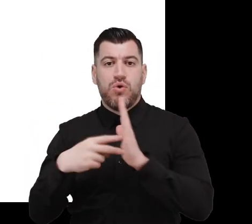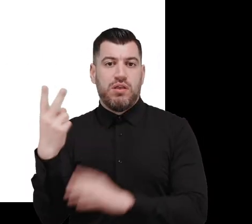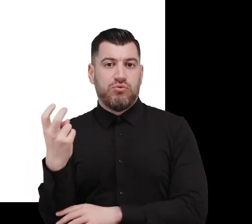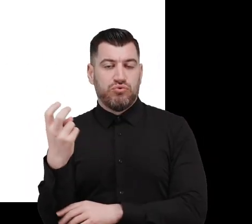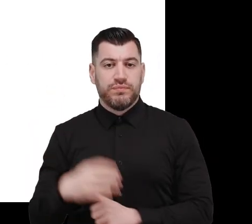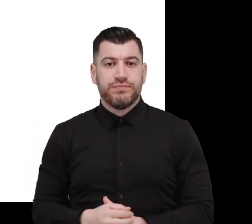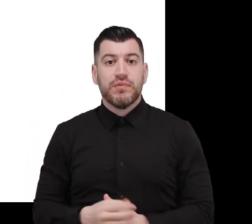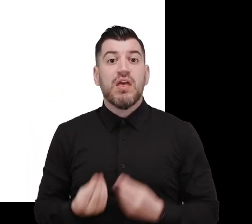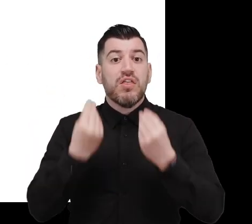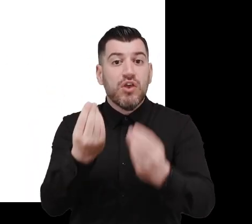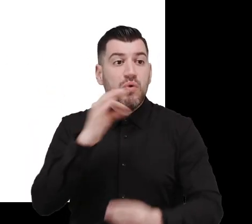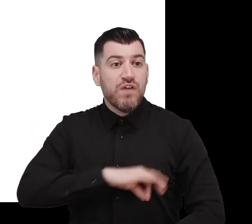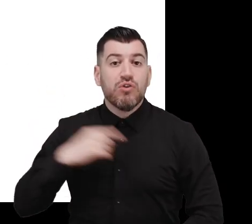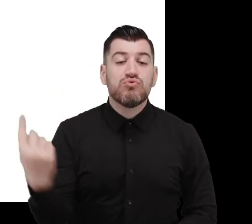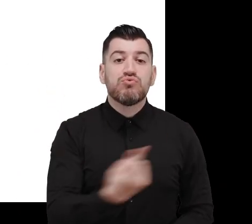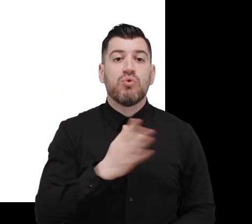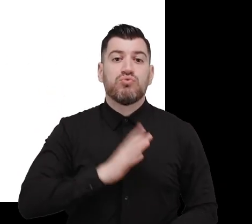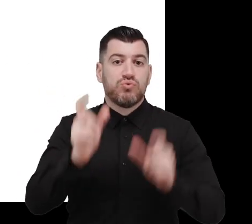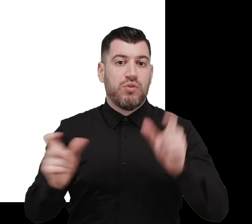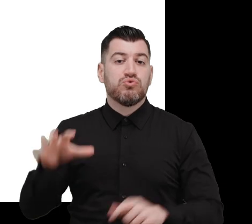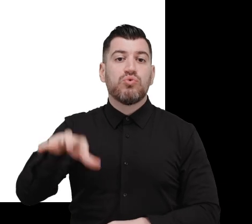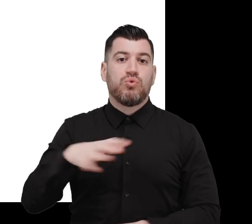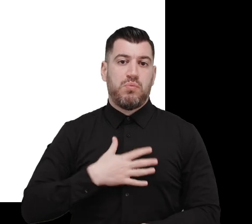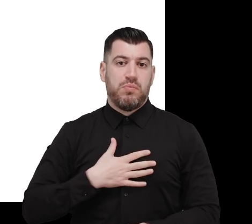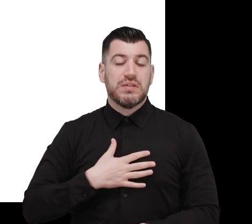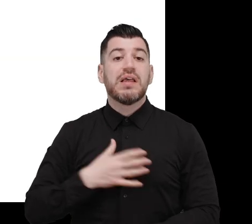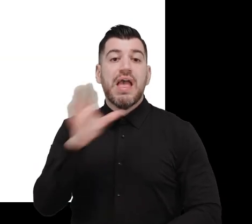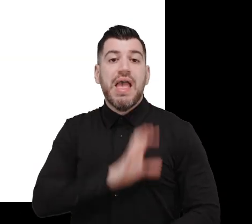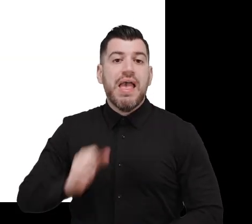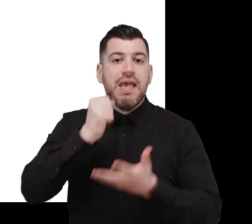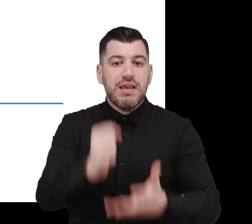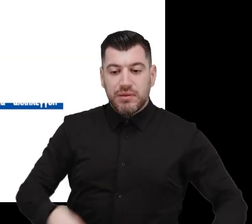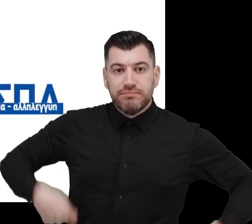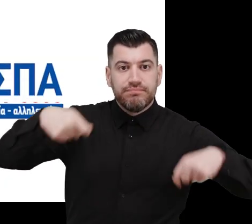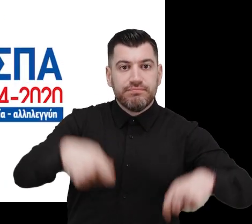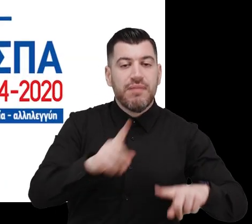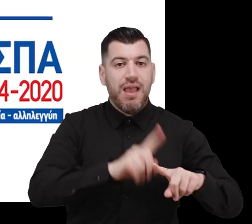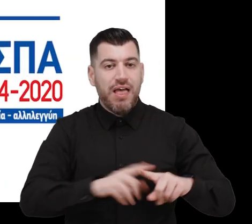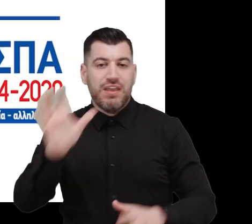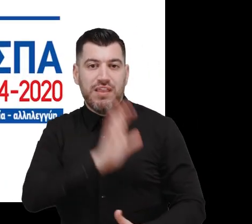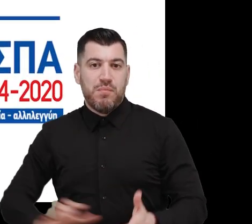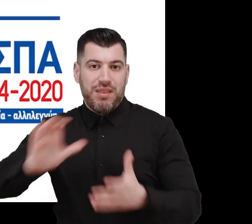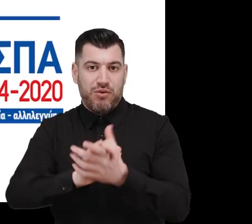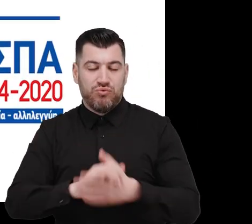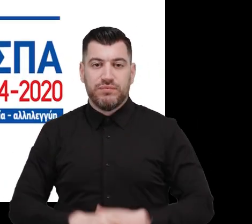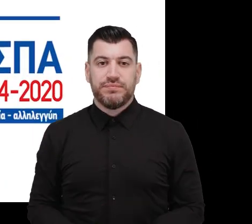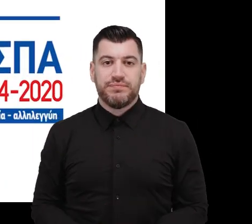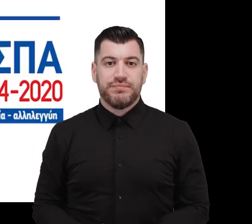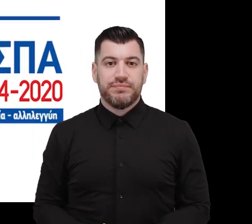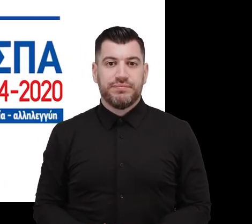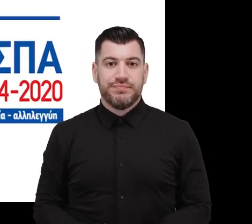-2020. Δημιουργούμε αξία για τους ανθρώπους του τόπου μας. ΕΣΠΑ. Με τη συγχρηματοδότηση της Ελλάδας και της